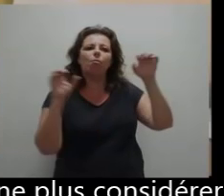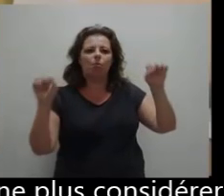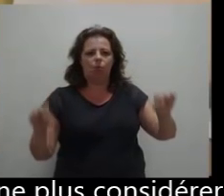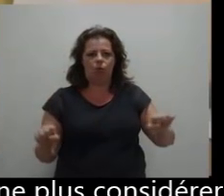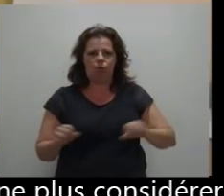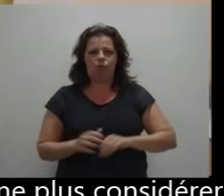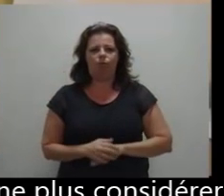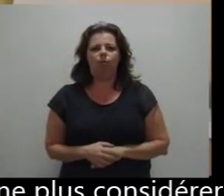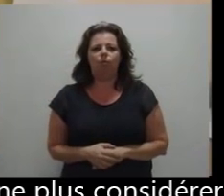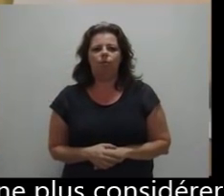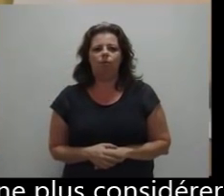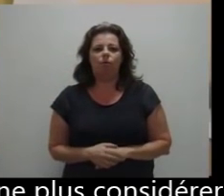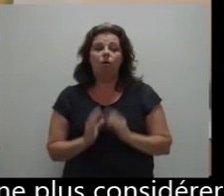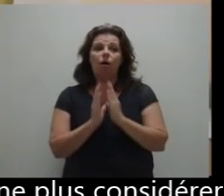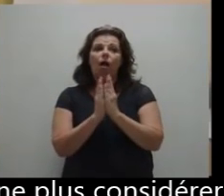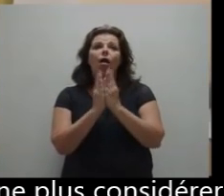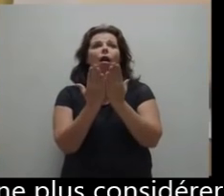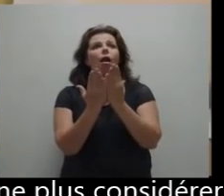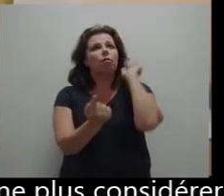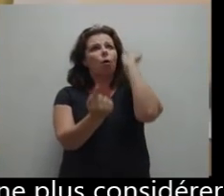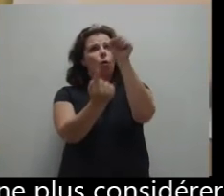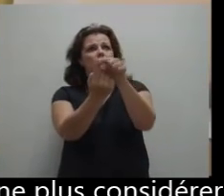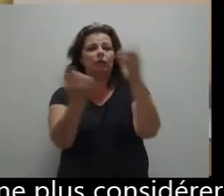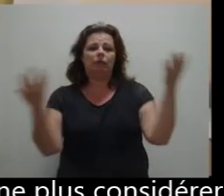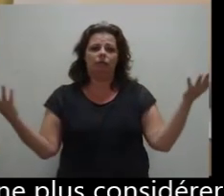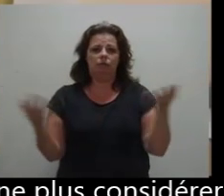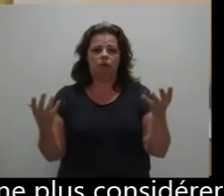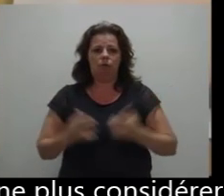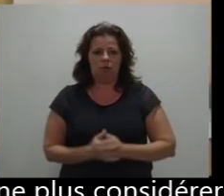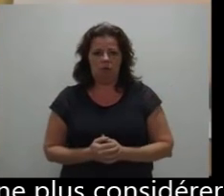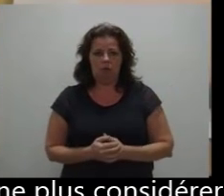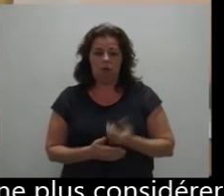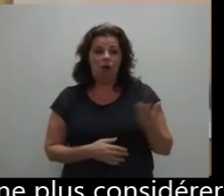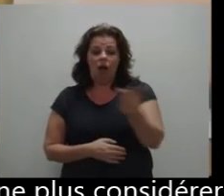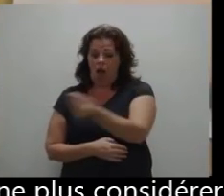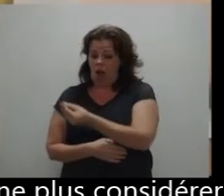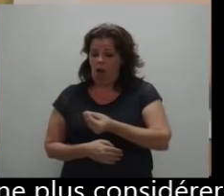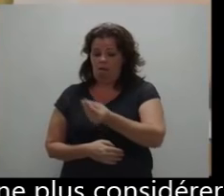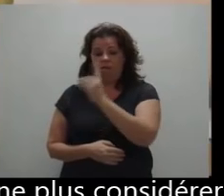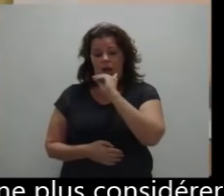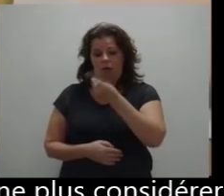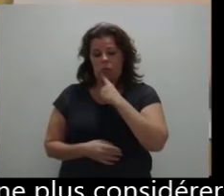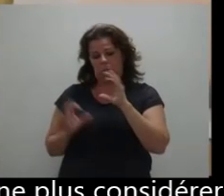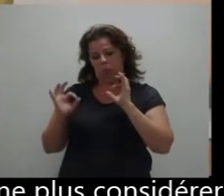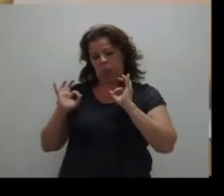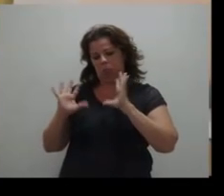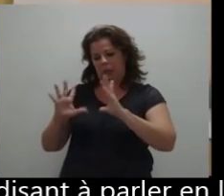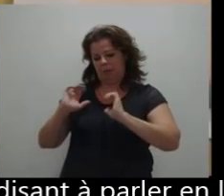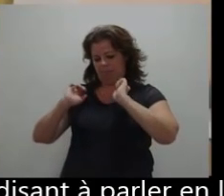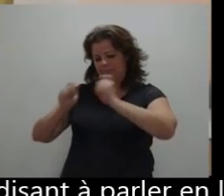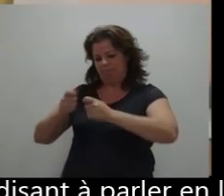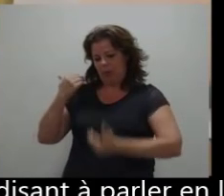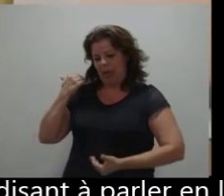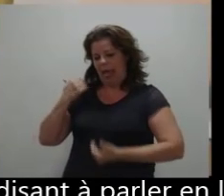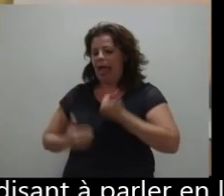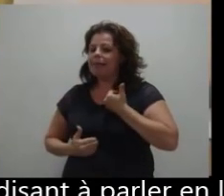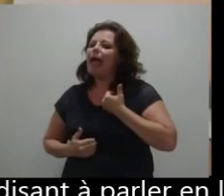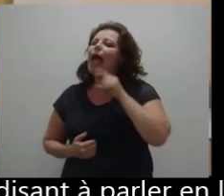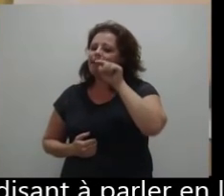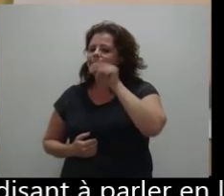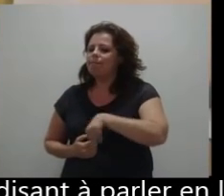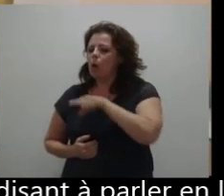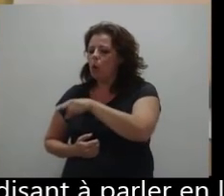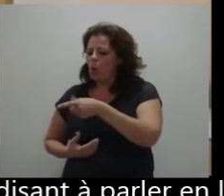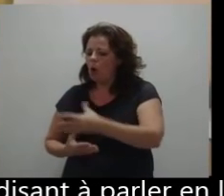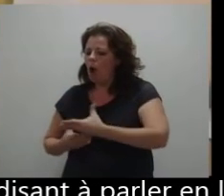'originalité de cet ouvrage, c'est de ne plus considérer les enfants sourds comme des handicapés à qui nous devrions apprendre